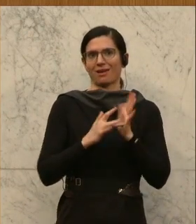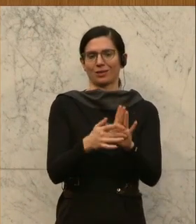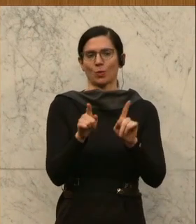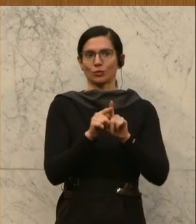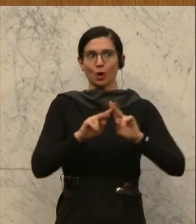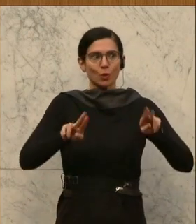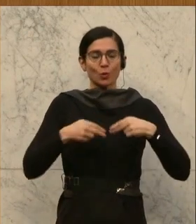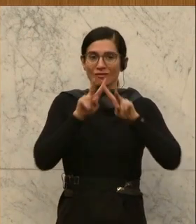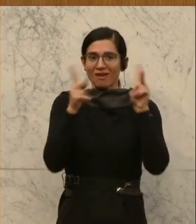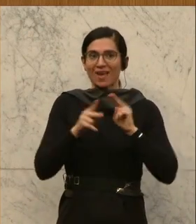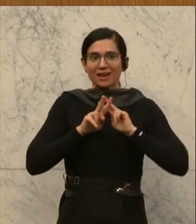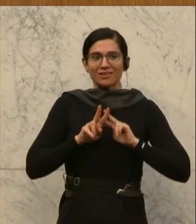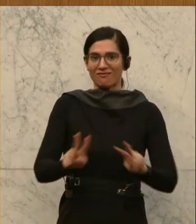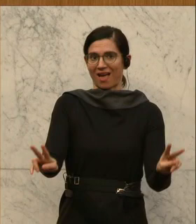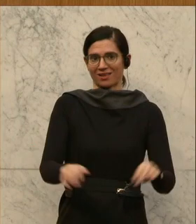Image in der Welt.